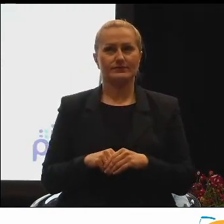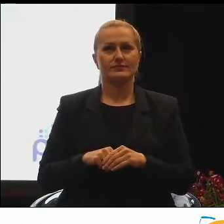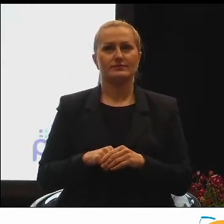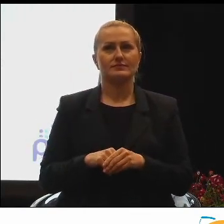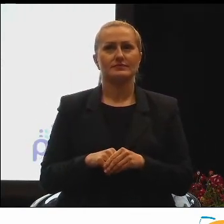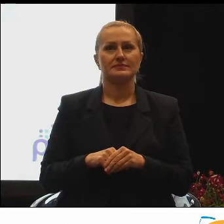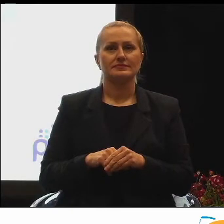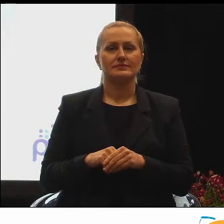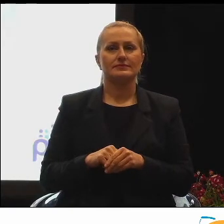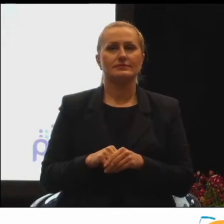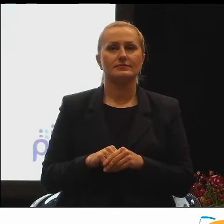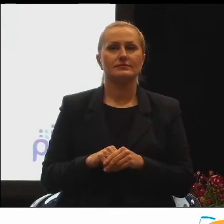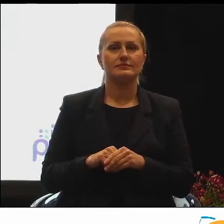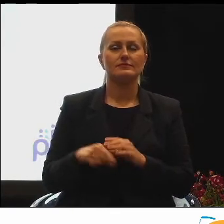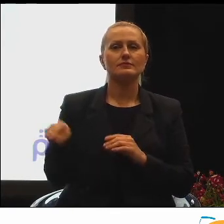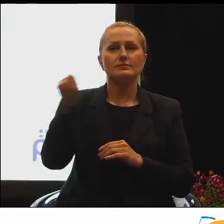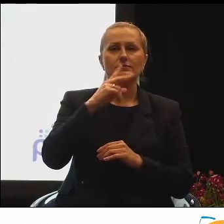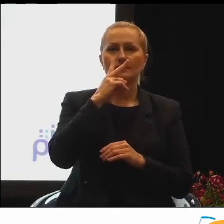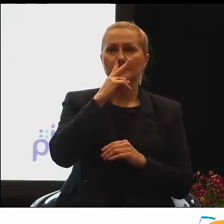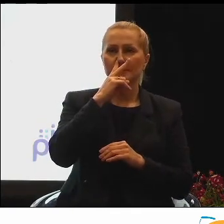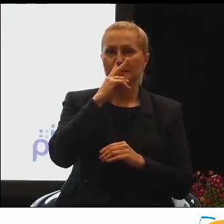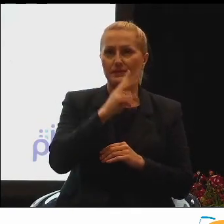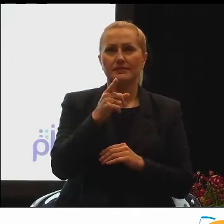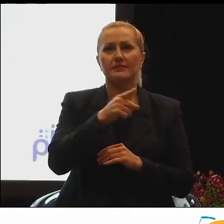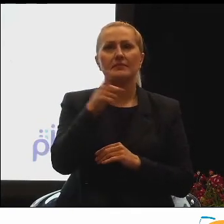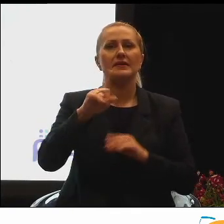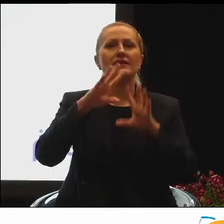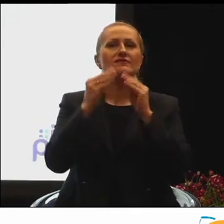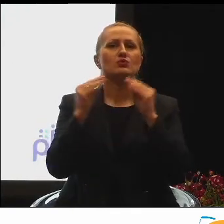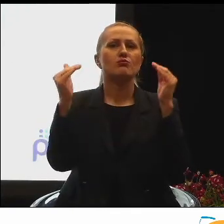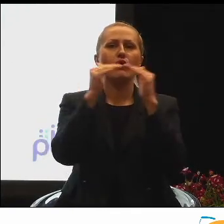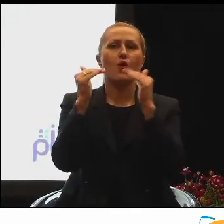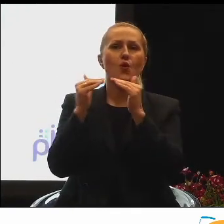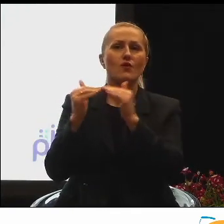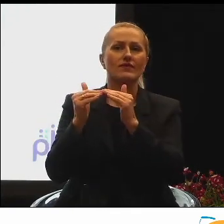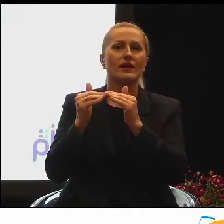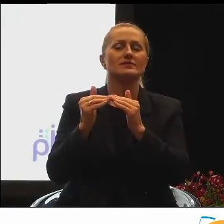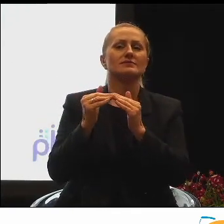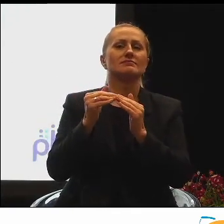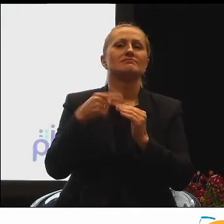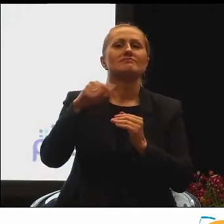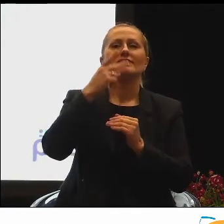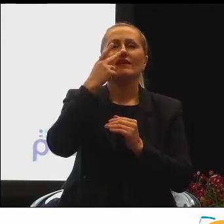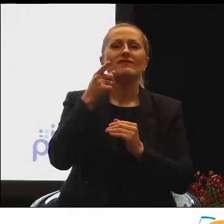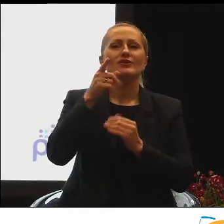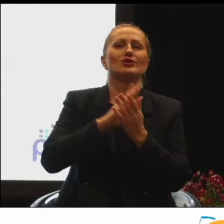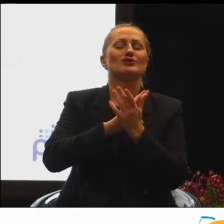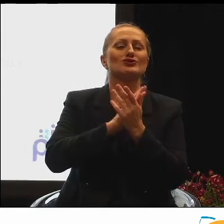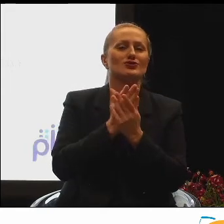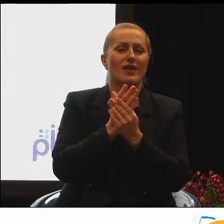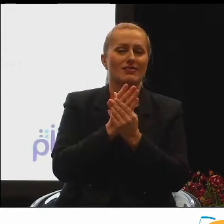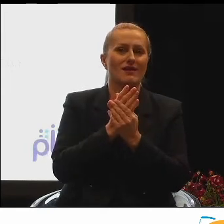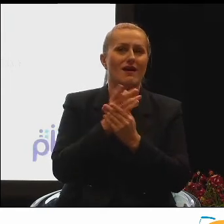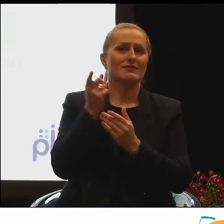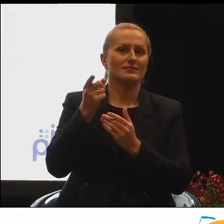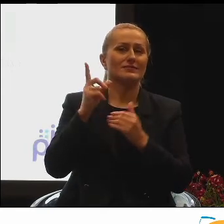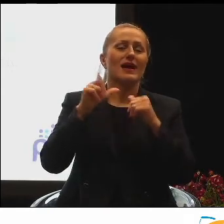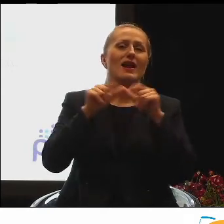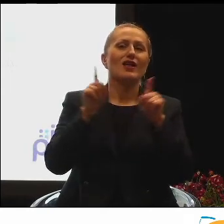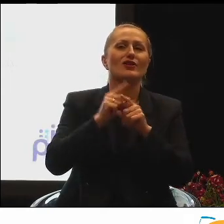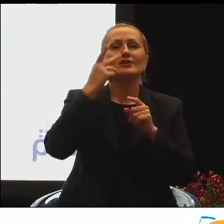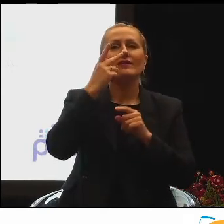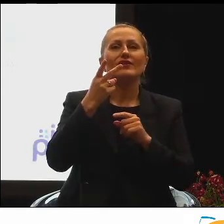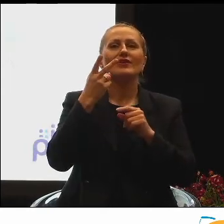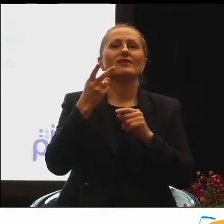widzą z tego porównania, jeżeli chodzi o średnią, ale też